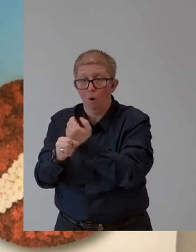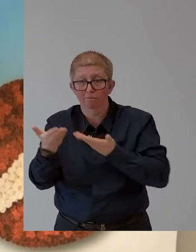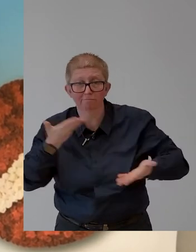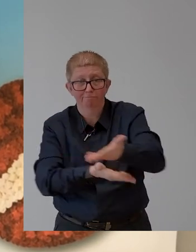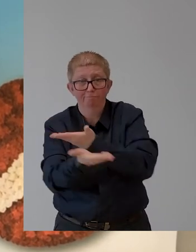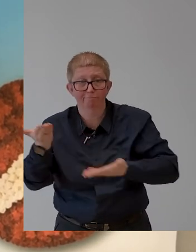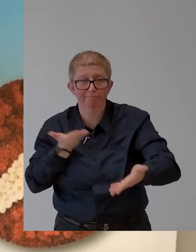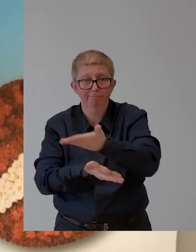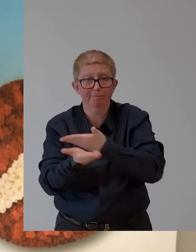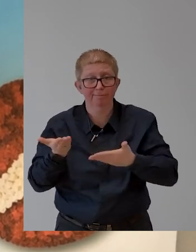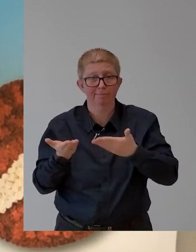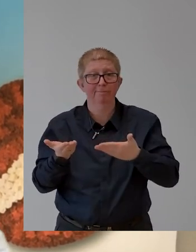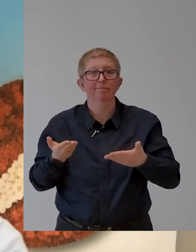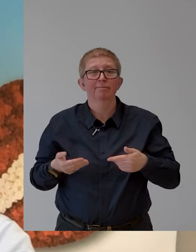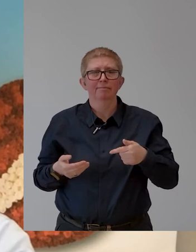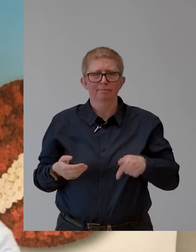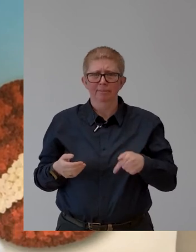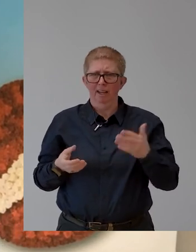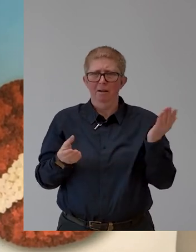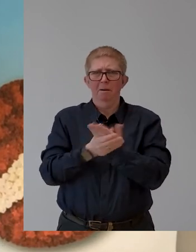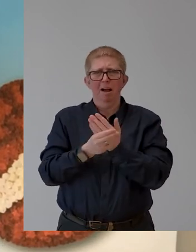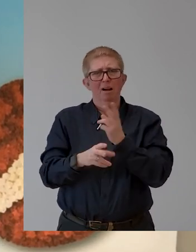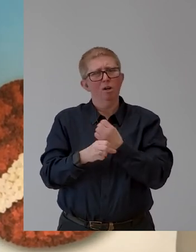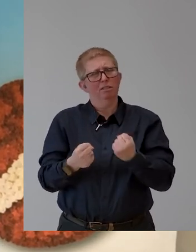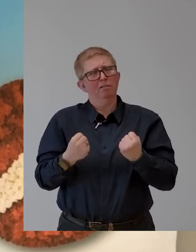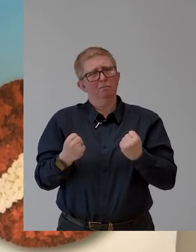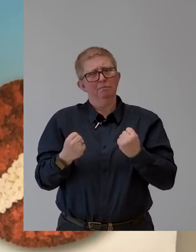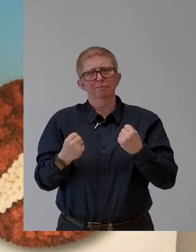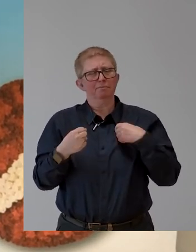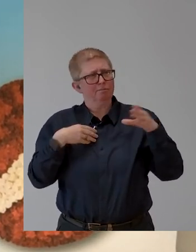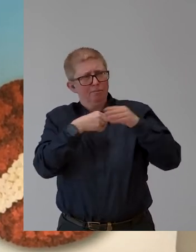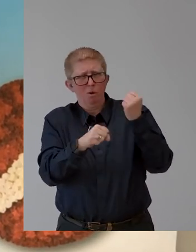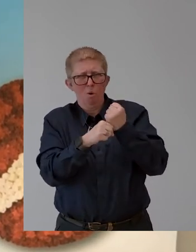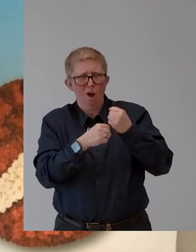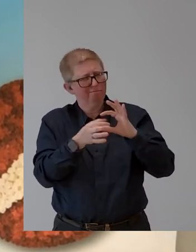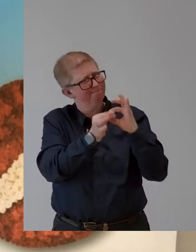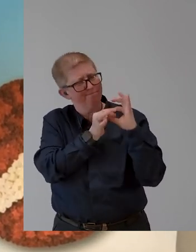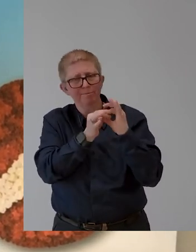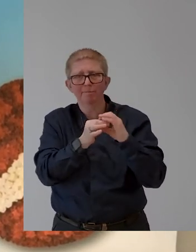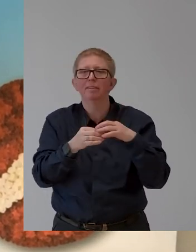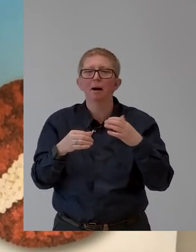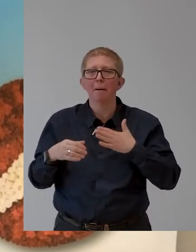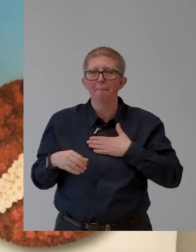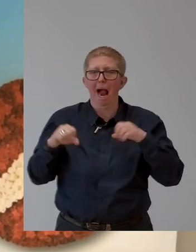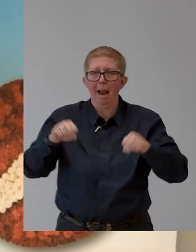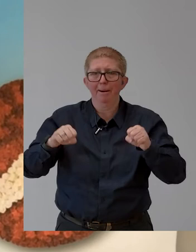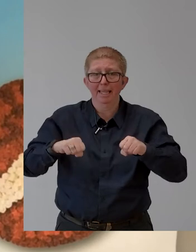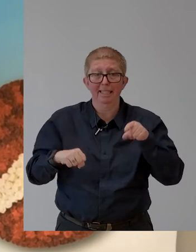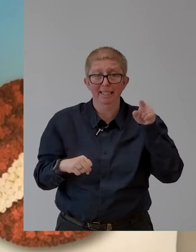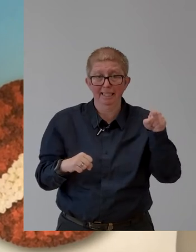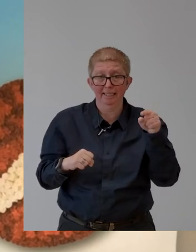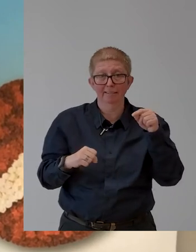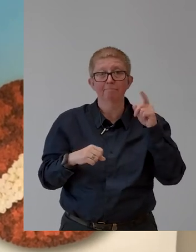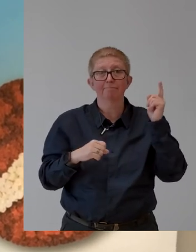As Unigrated Bank Austria was accepted to the patronage for Austria for the Valuable 500, and also